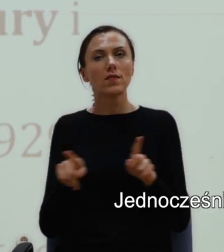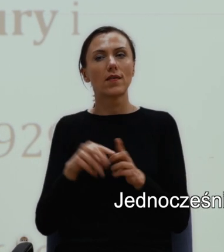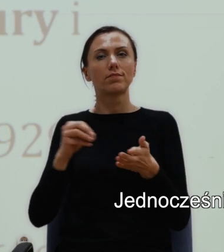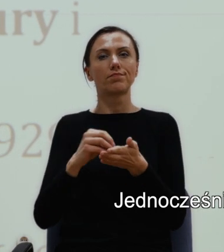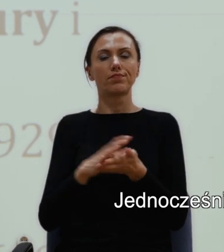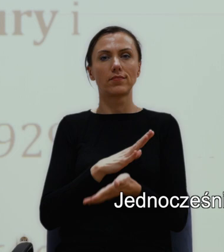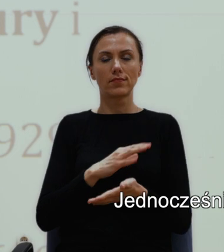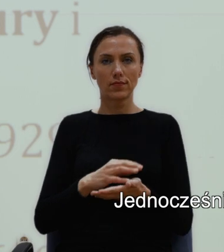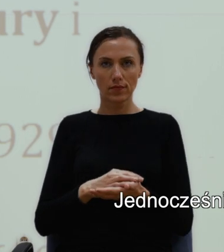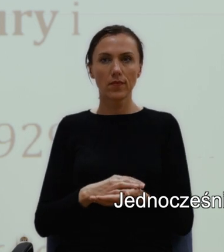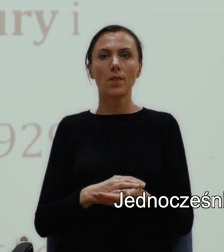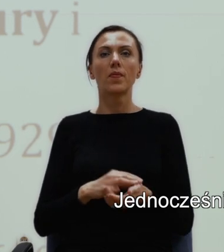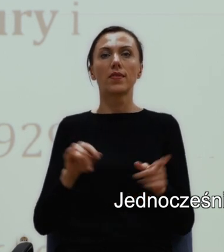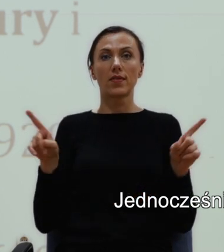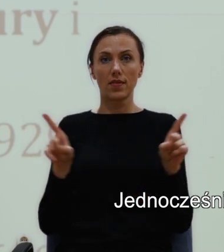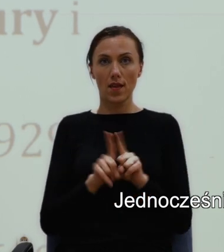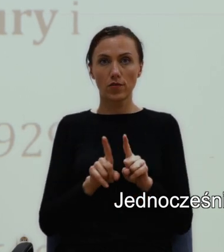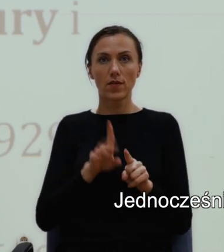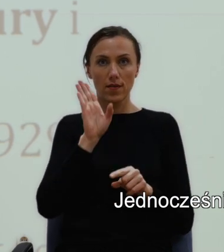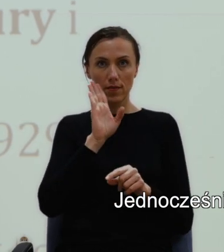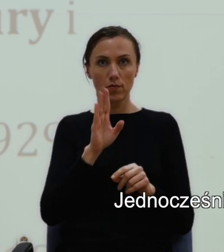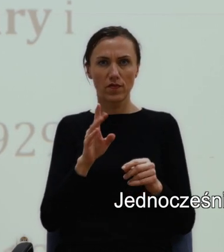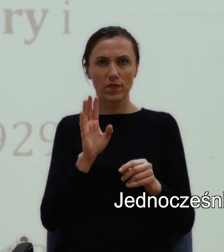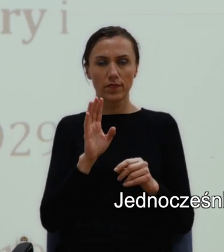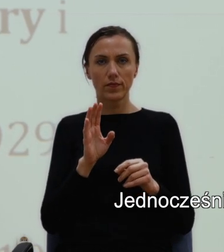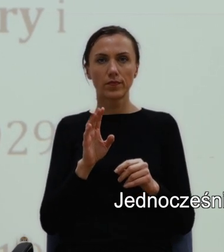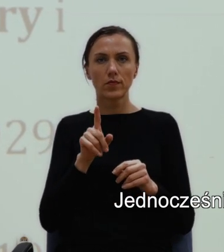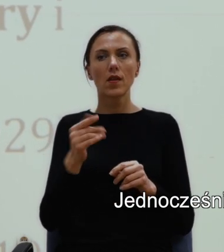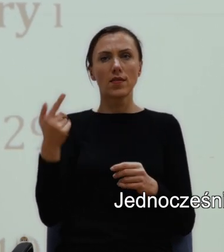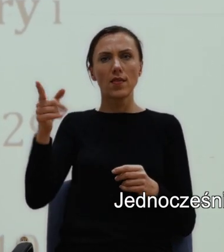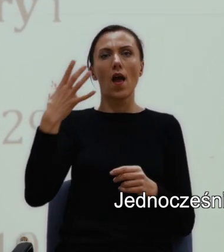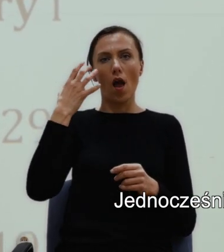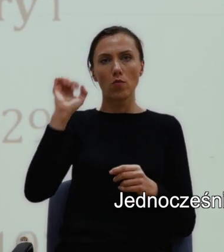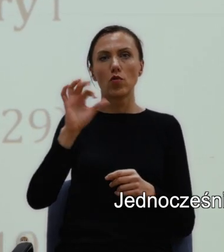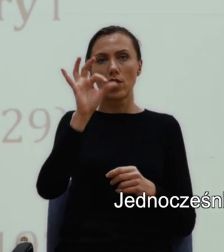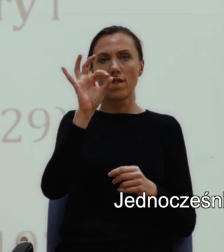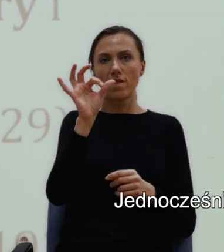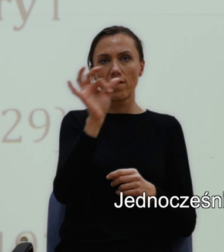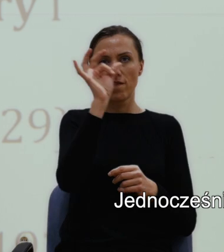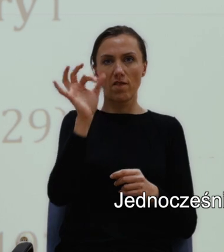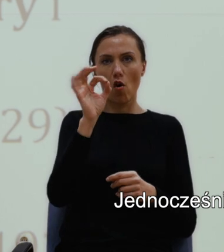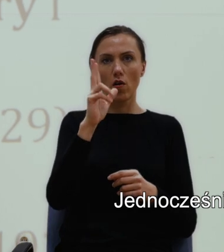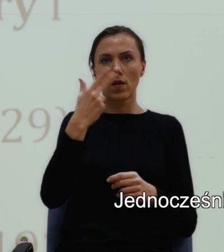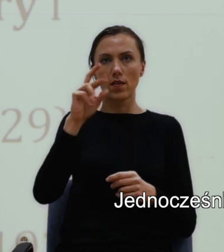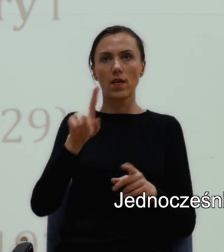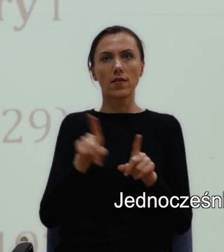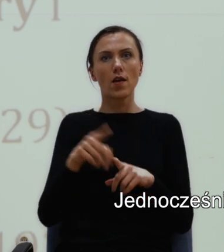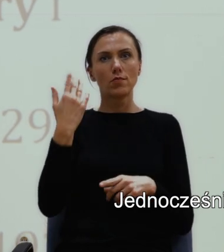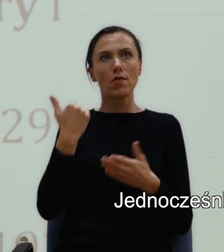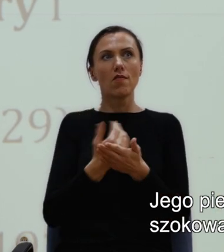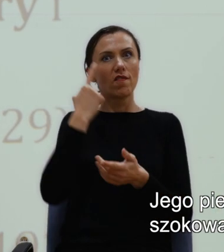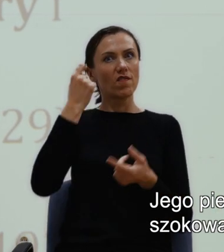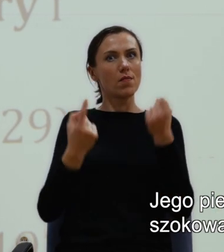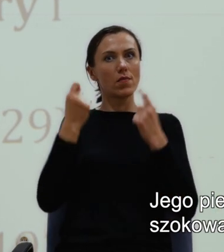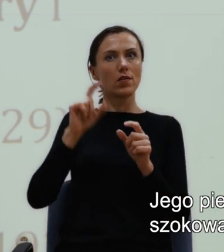Jednocześnie Faulkner był niezwykłym innowatorem, jeśli chodzi o literaturę.